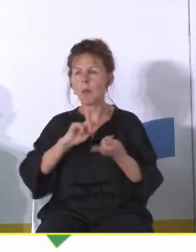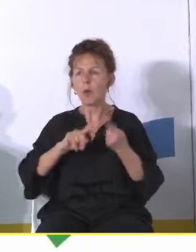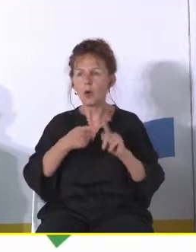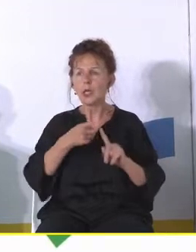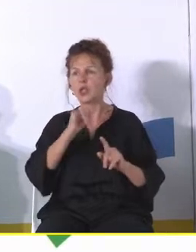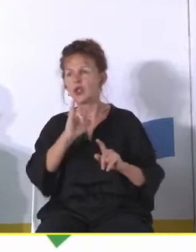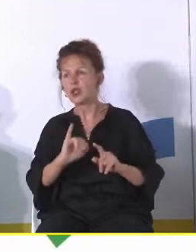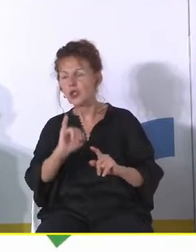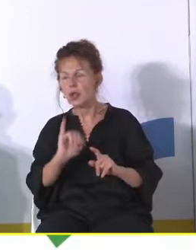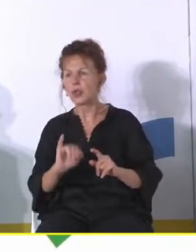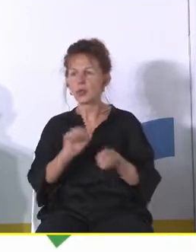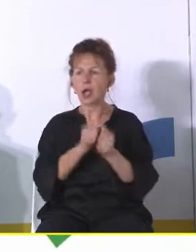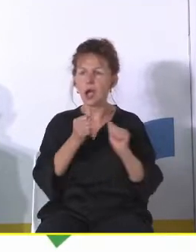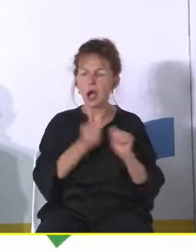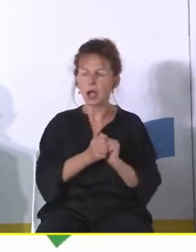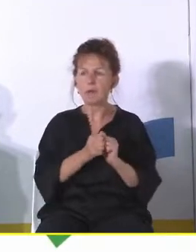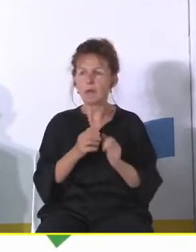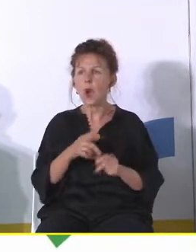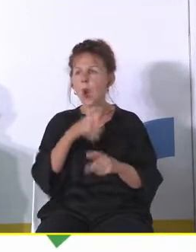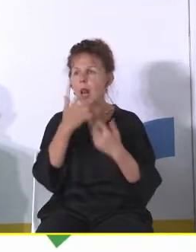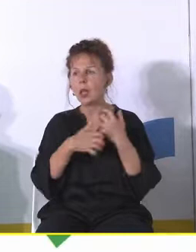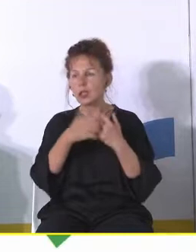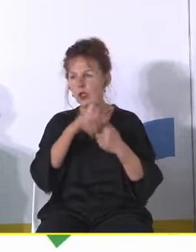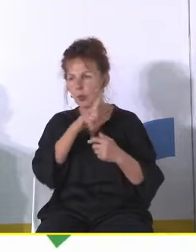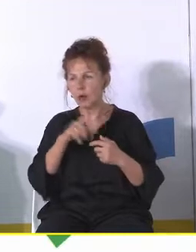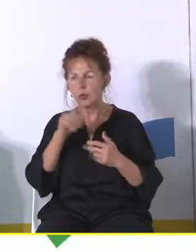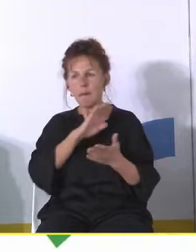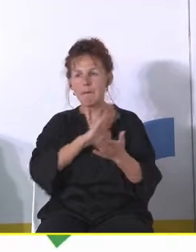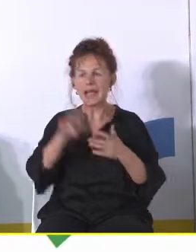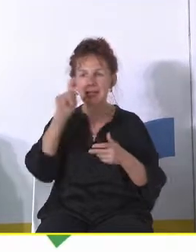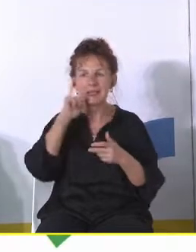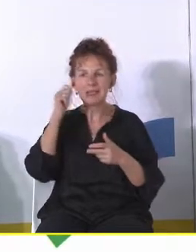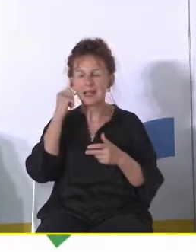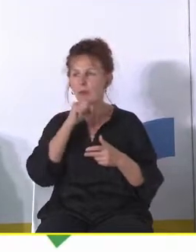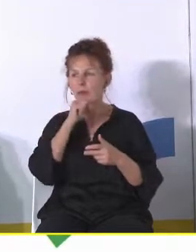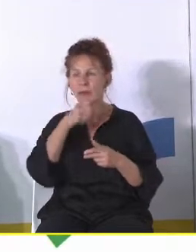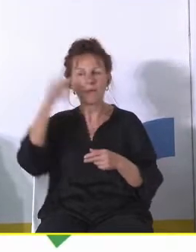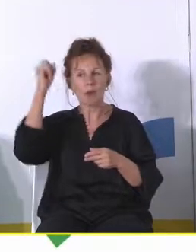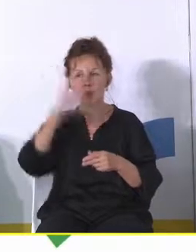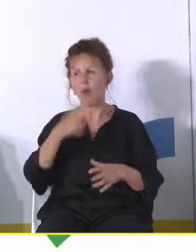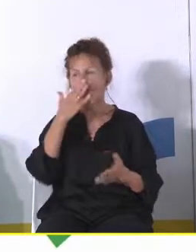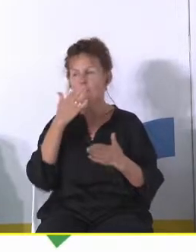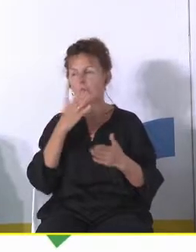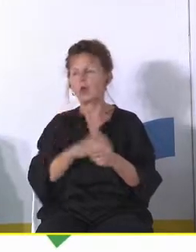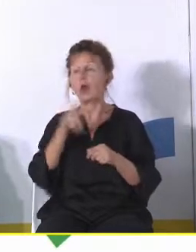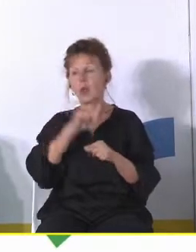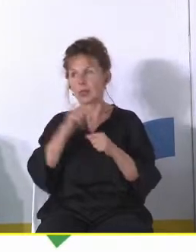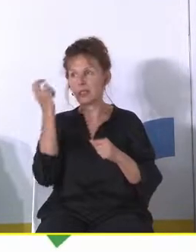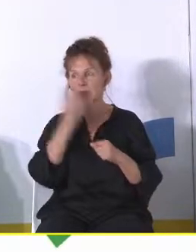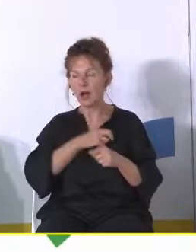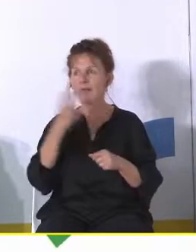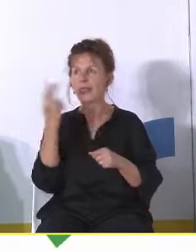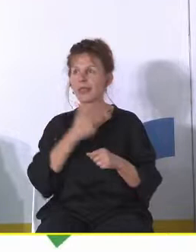polityczność czy demografia polska bez babć i dziadków wyglądałaby jeszcze gorzej to jest też ciekawy w ogóle